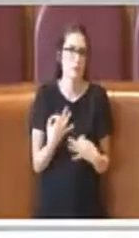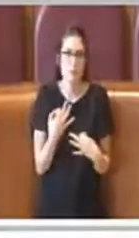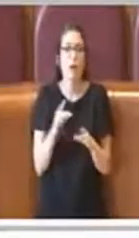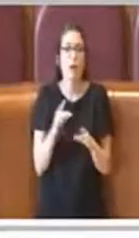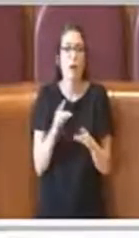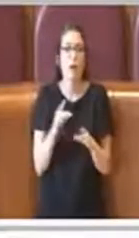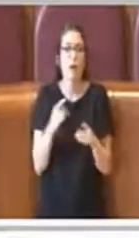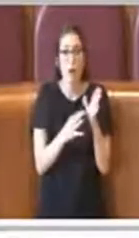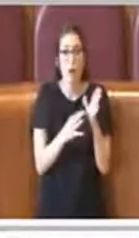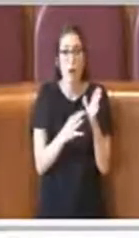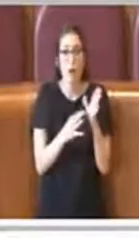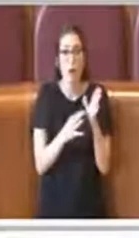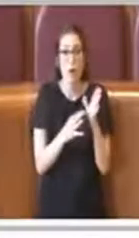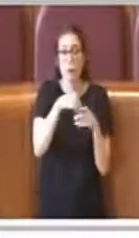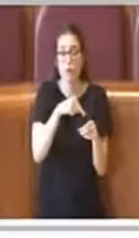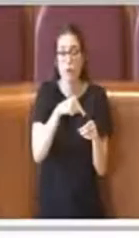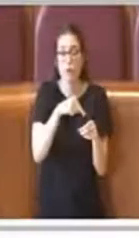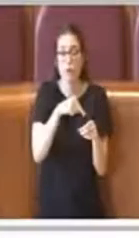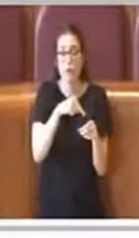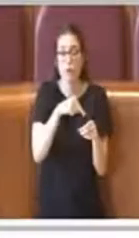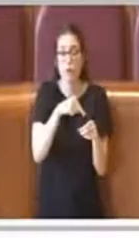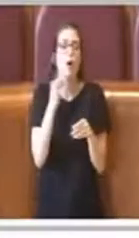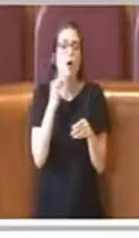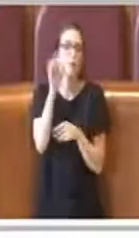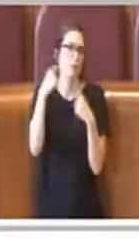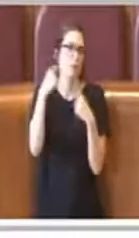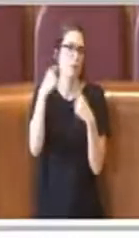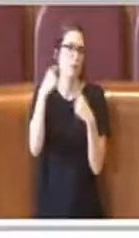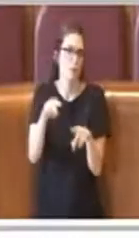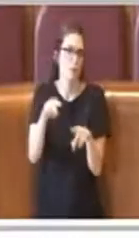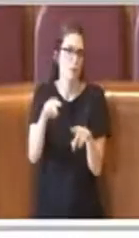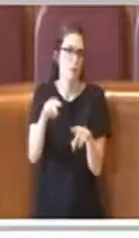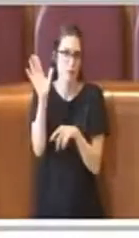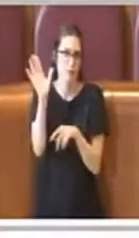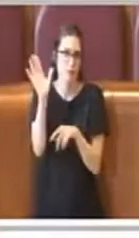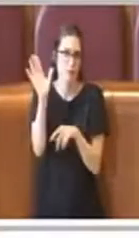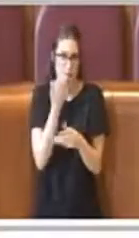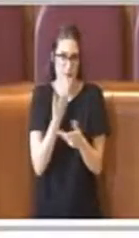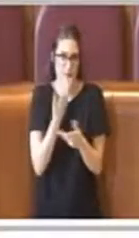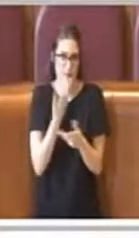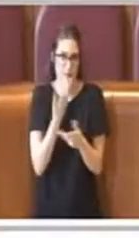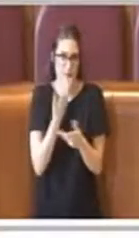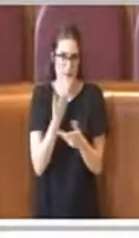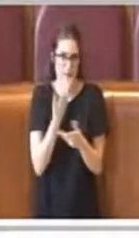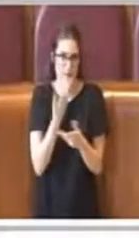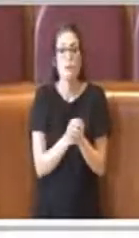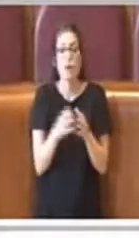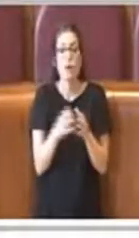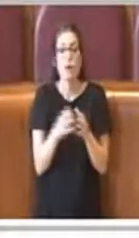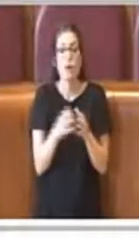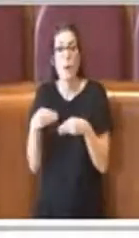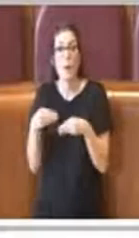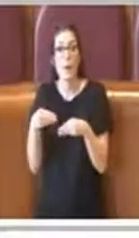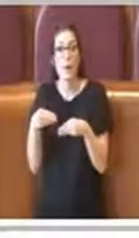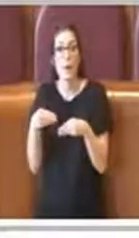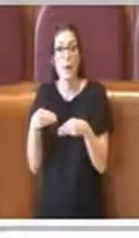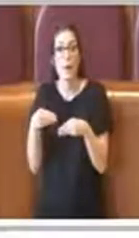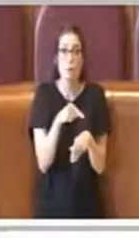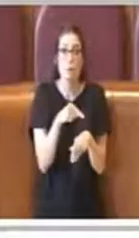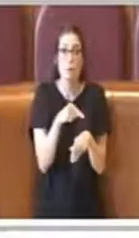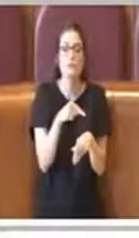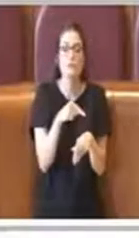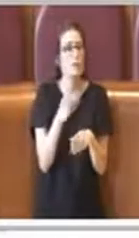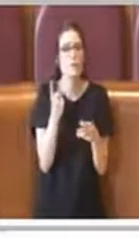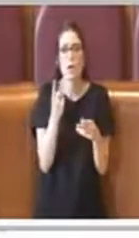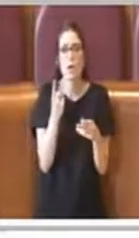assicuro che tutto quello che io ho messo nel regolamento è atteso proprio a raggiungere questo obiettivo e di fatto rispetto a altri organismi di